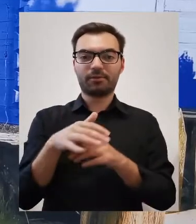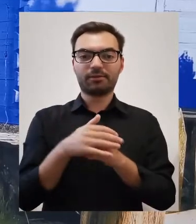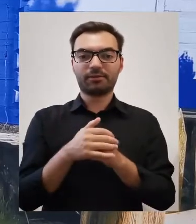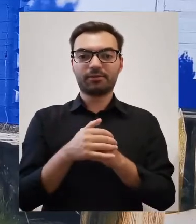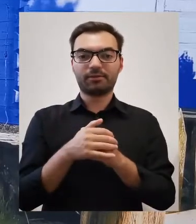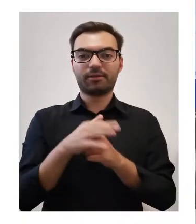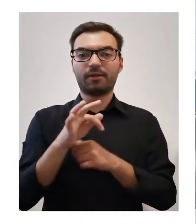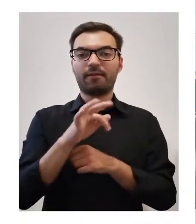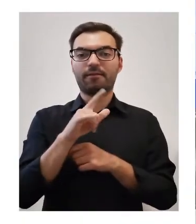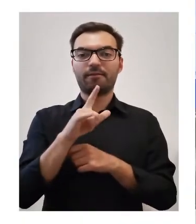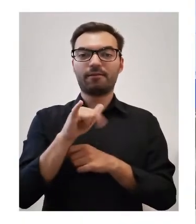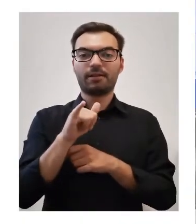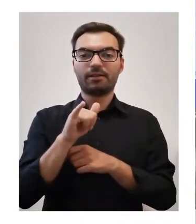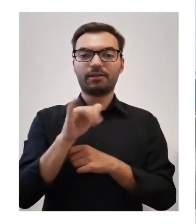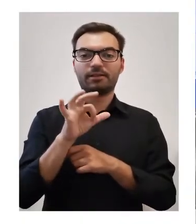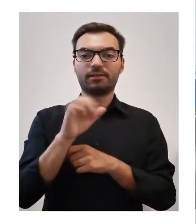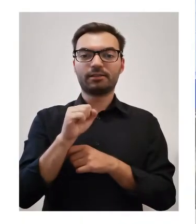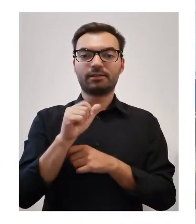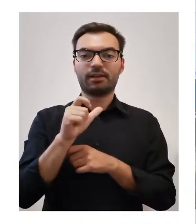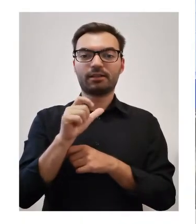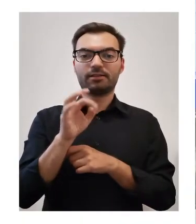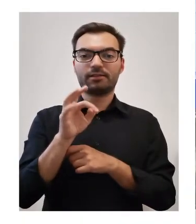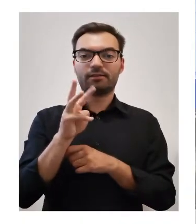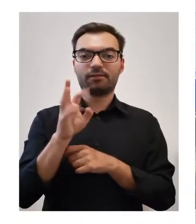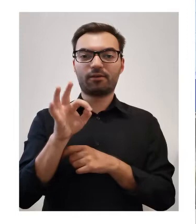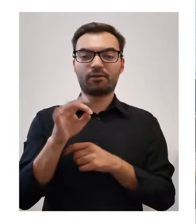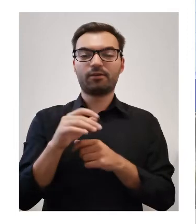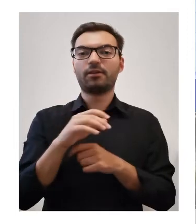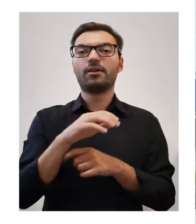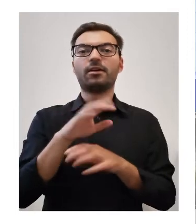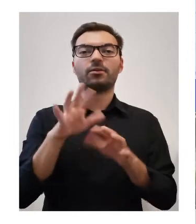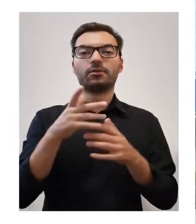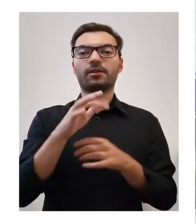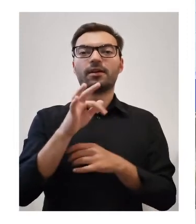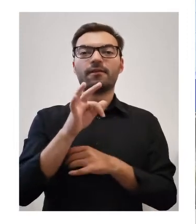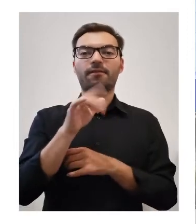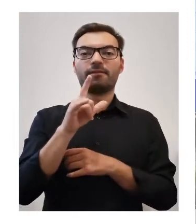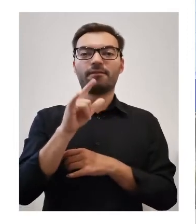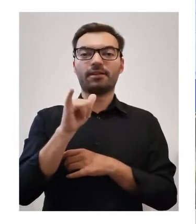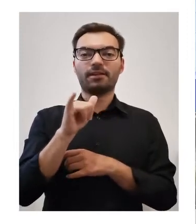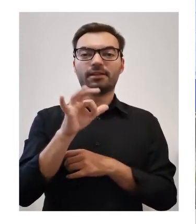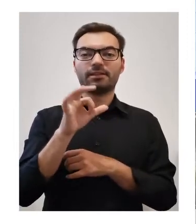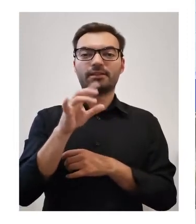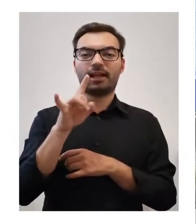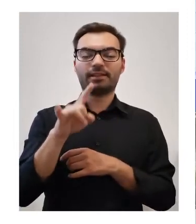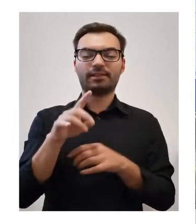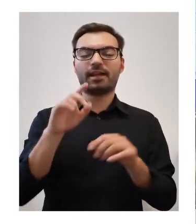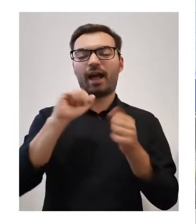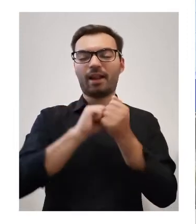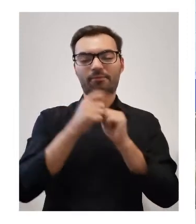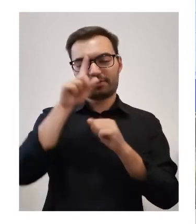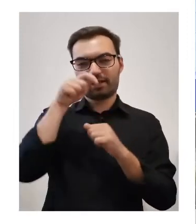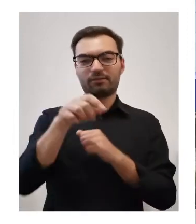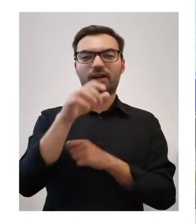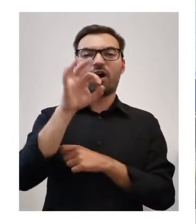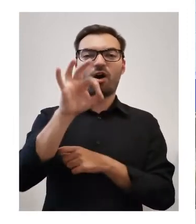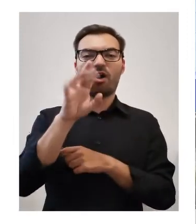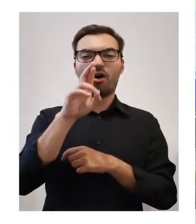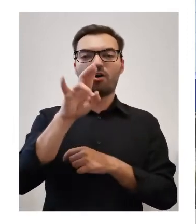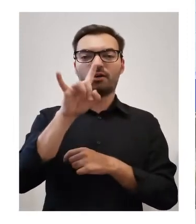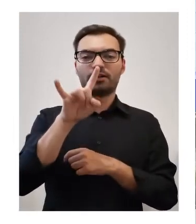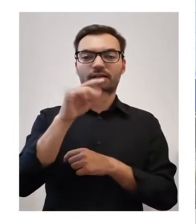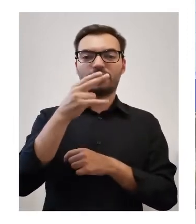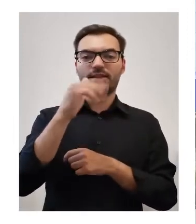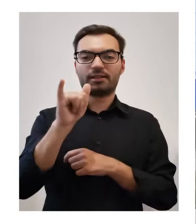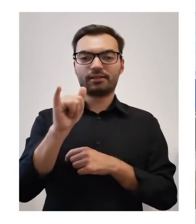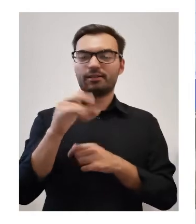czyli flisactwo, czy spławianie drewna. Flisace zwani na Urzeczu Orylami to była bardzo